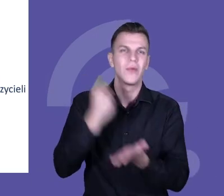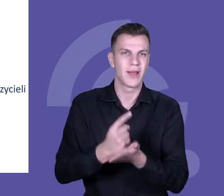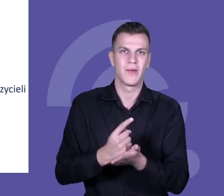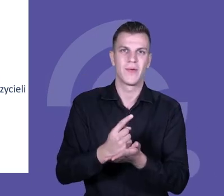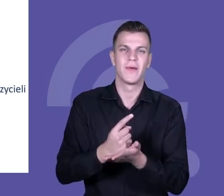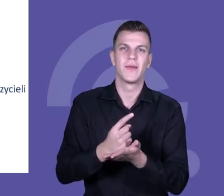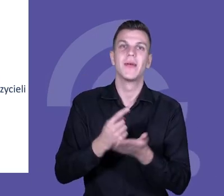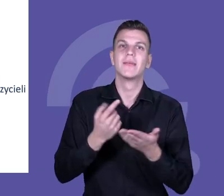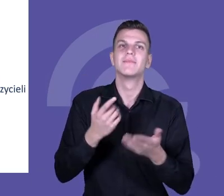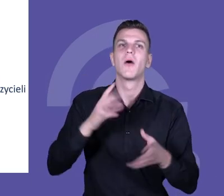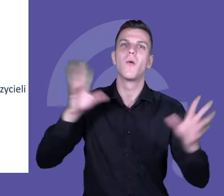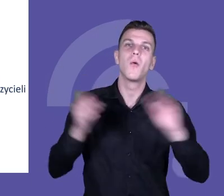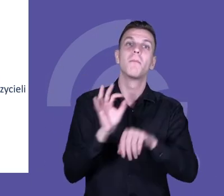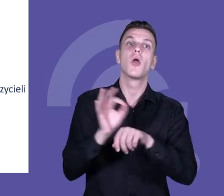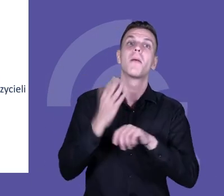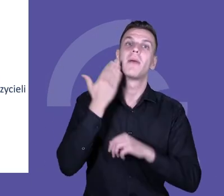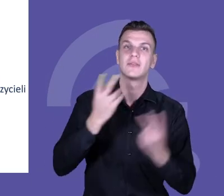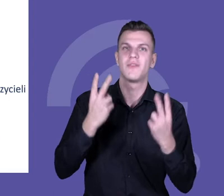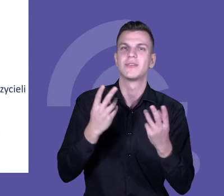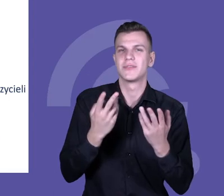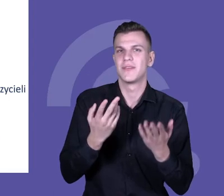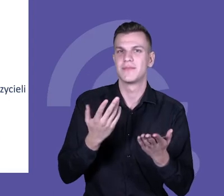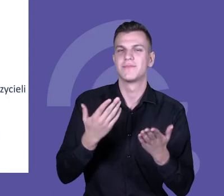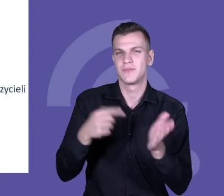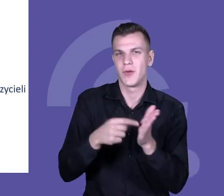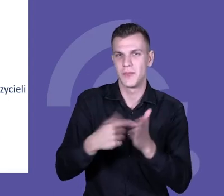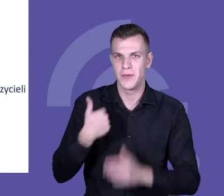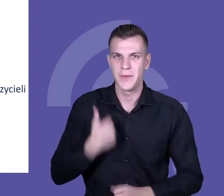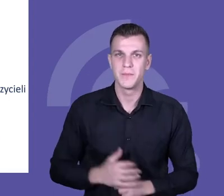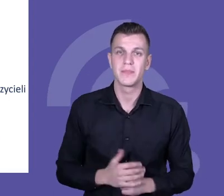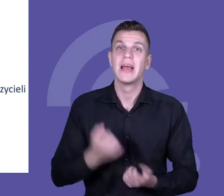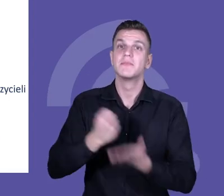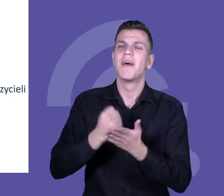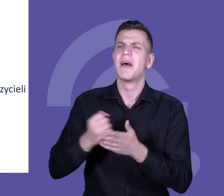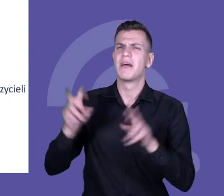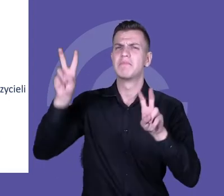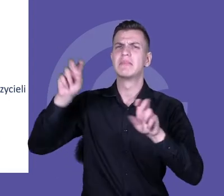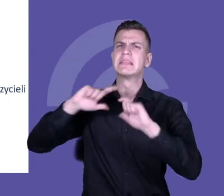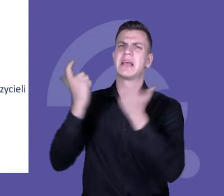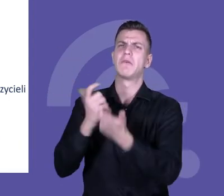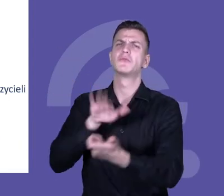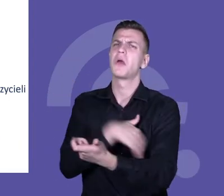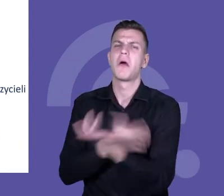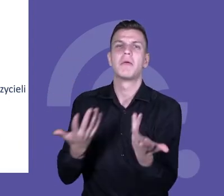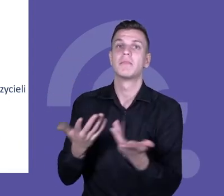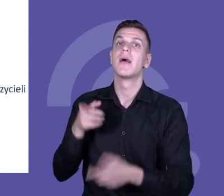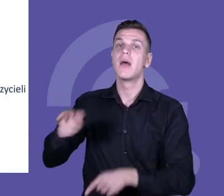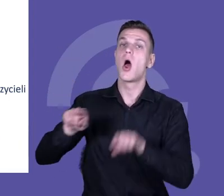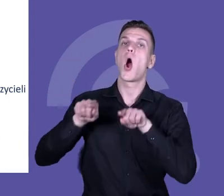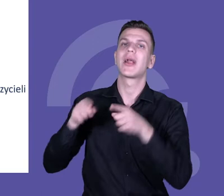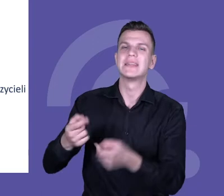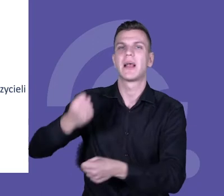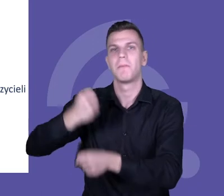wynika też z raportu ewoluacyjnego. W przypadku całych szkół zależało nam na zmianie kultury organizacyjnej pracy